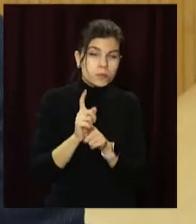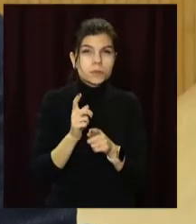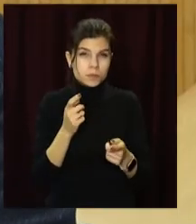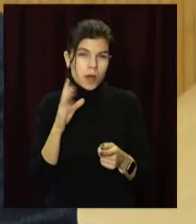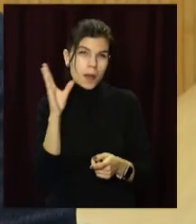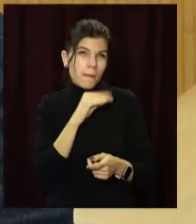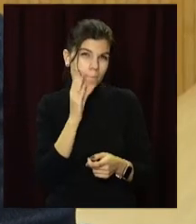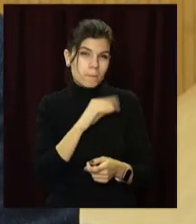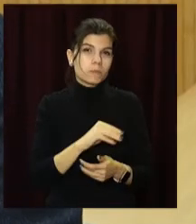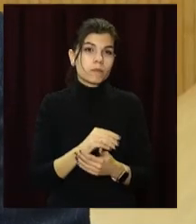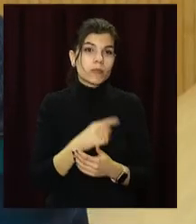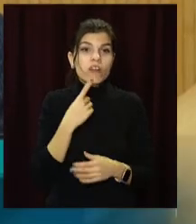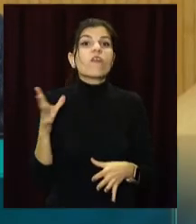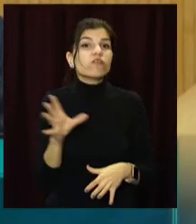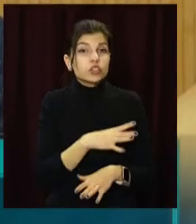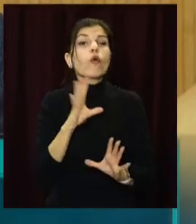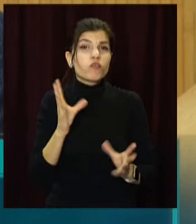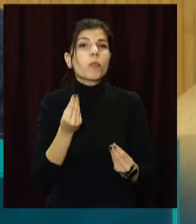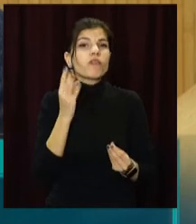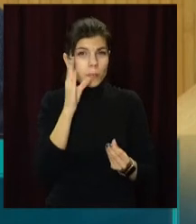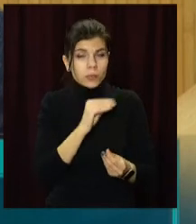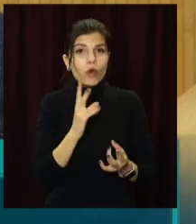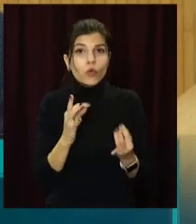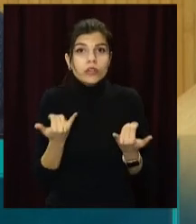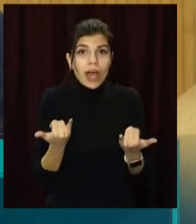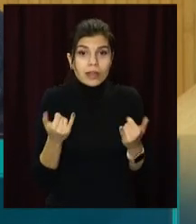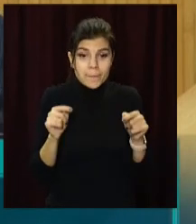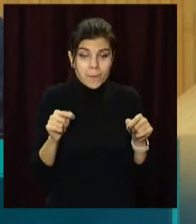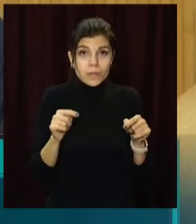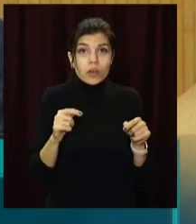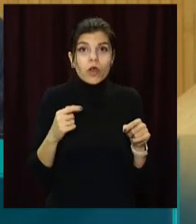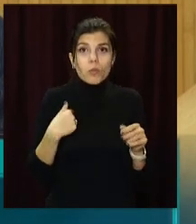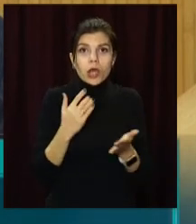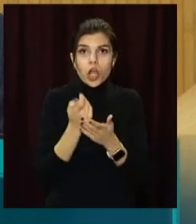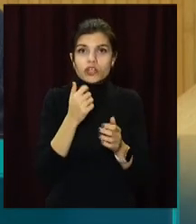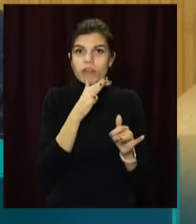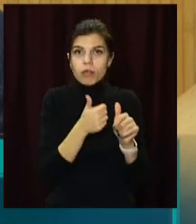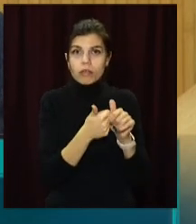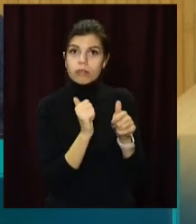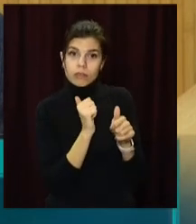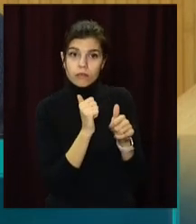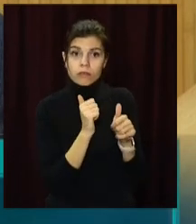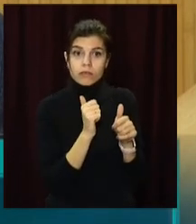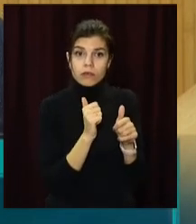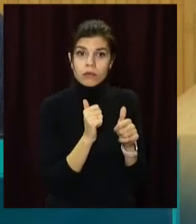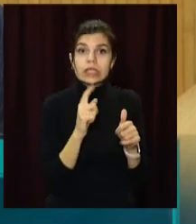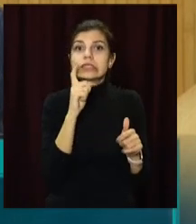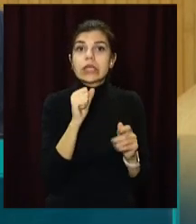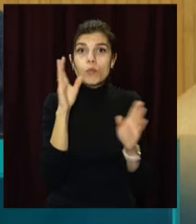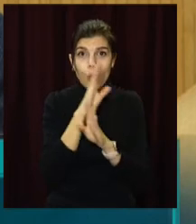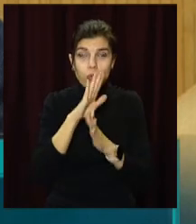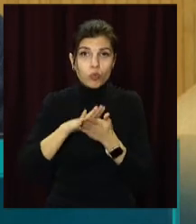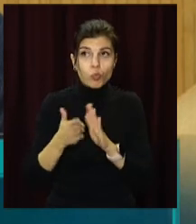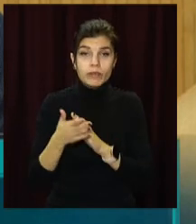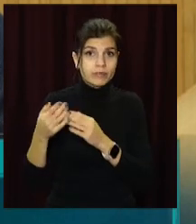В принципі, все можливо, але на даний момент ми маємо відставання із-за погодних умов.